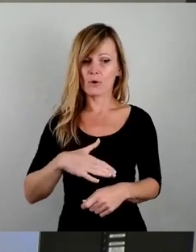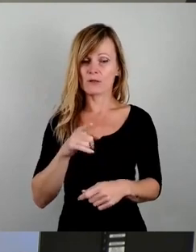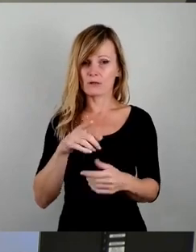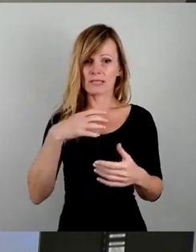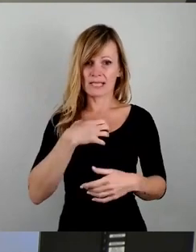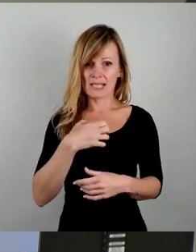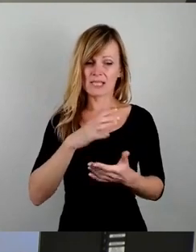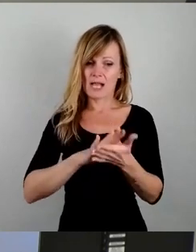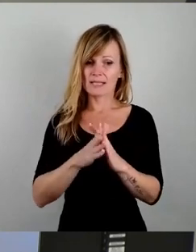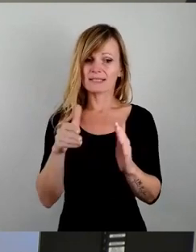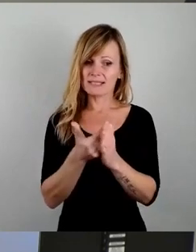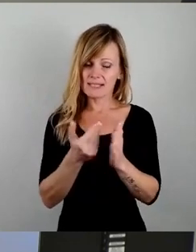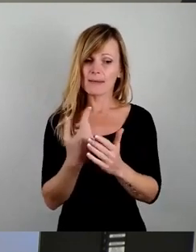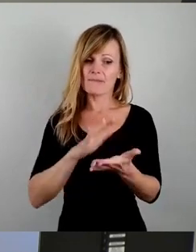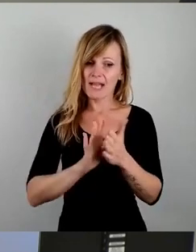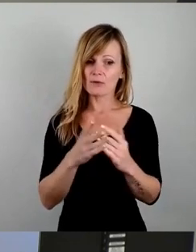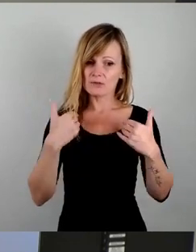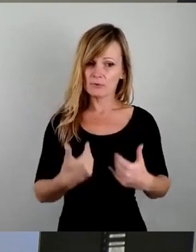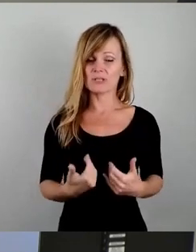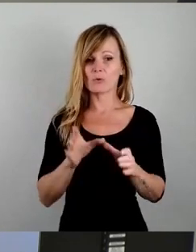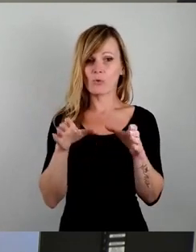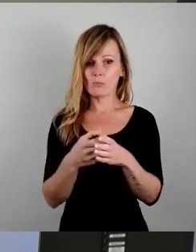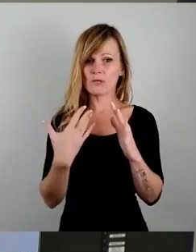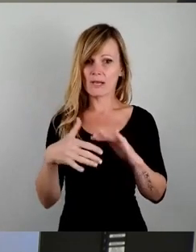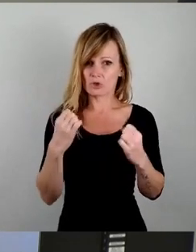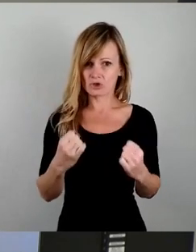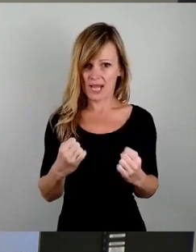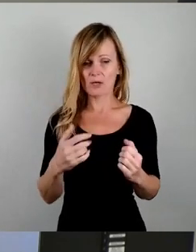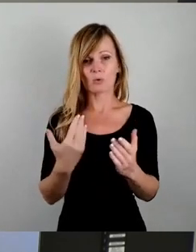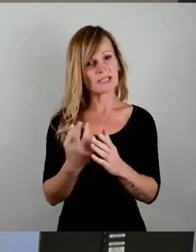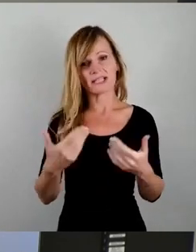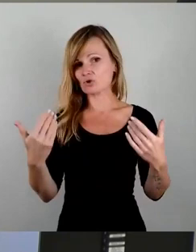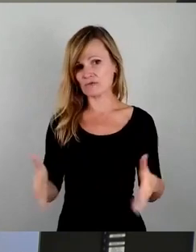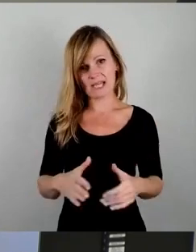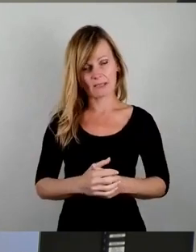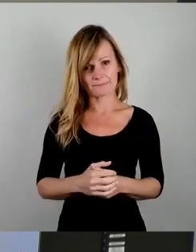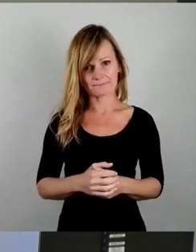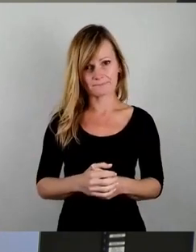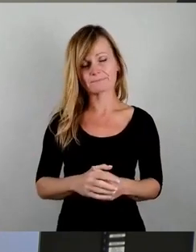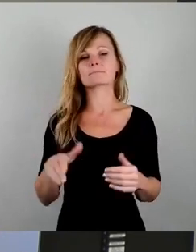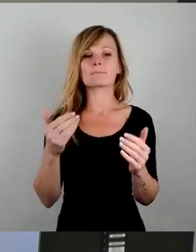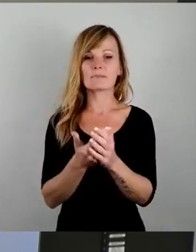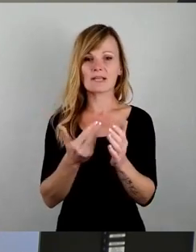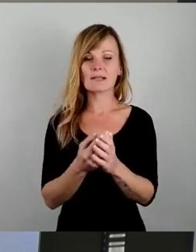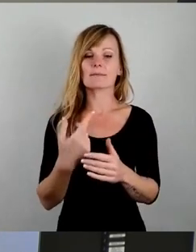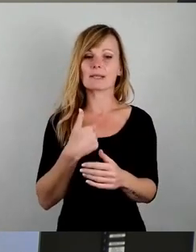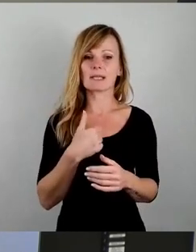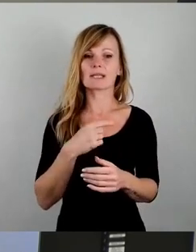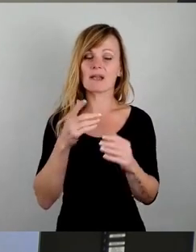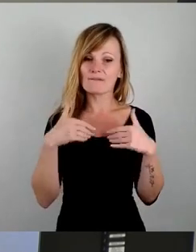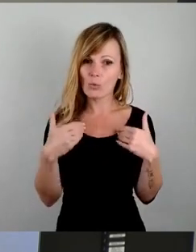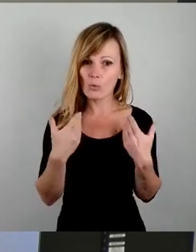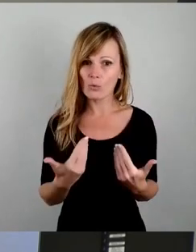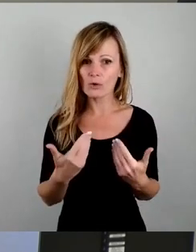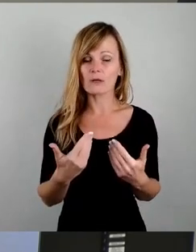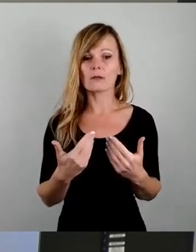Verhandlungsposition der Kommune stärken und nicht schwächen. Und daher bin ich auch sehr froh, dass